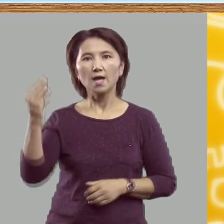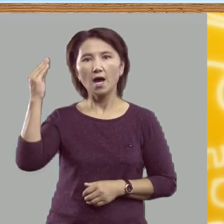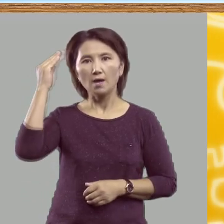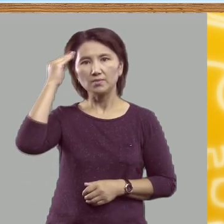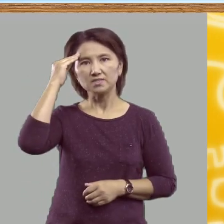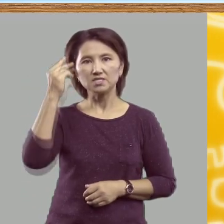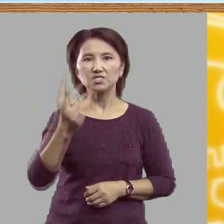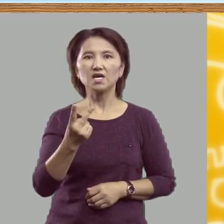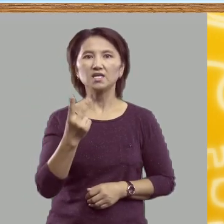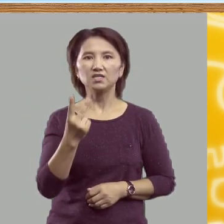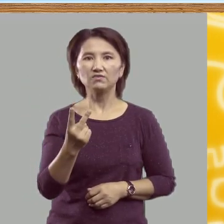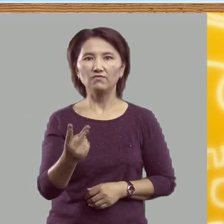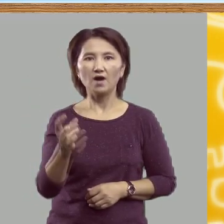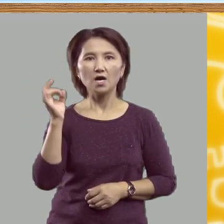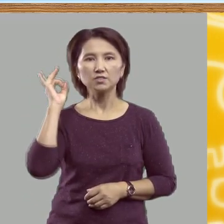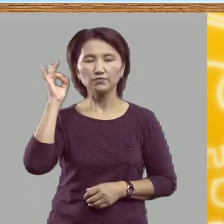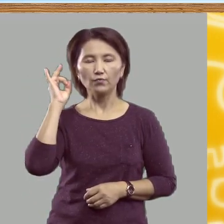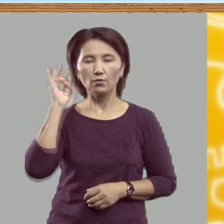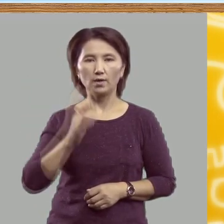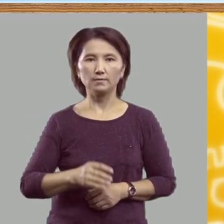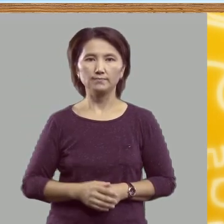два звука.